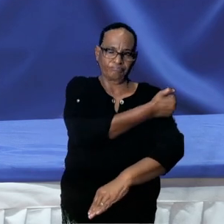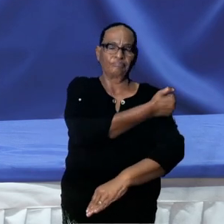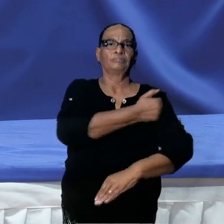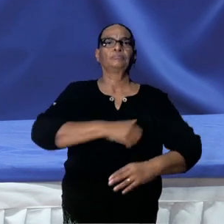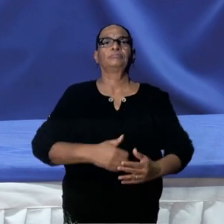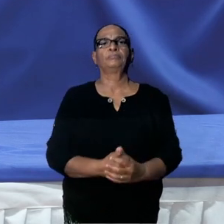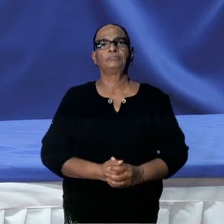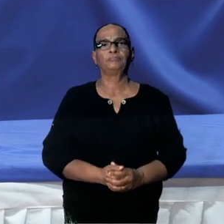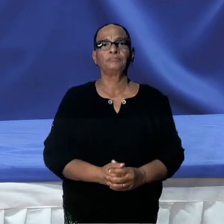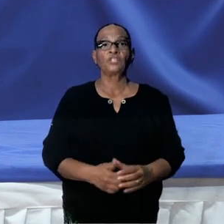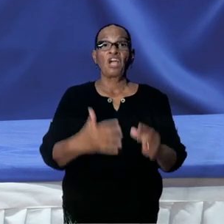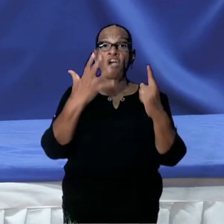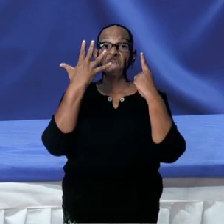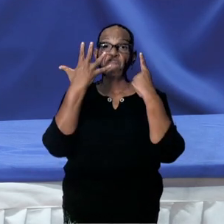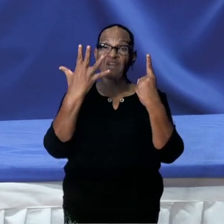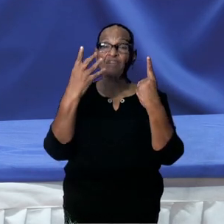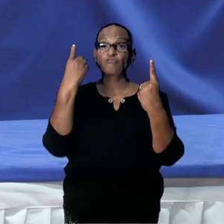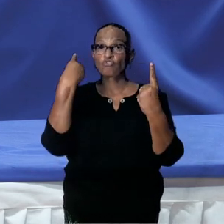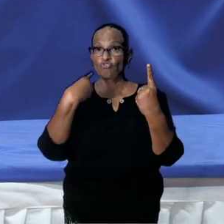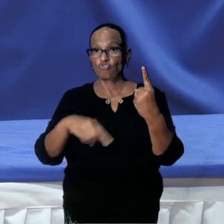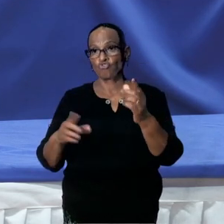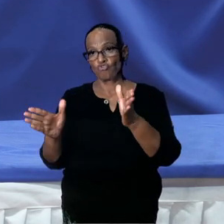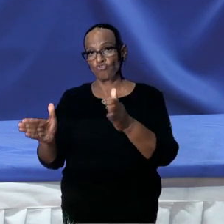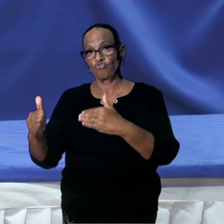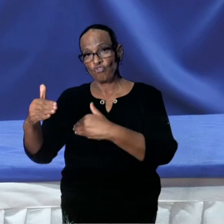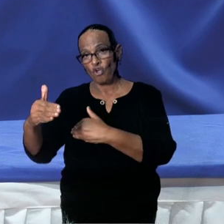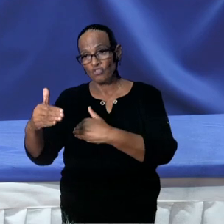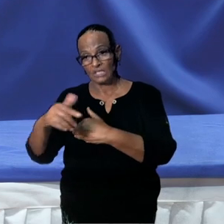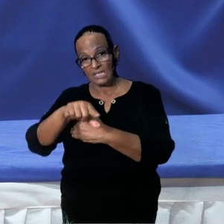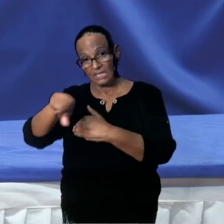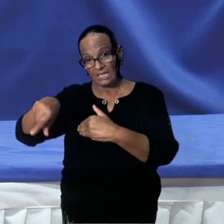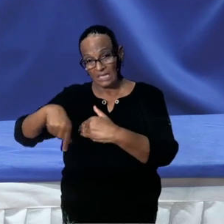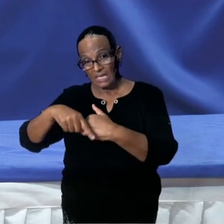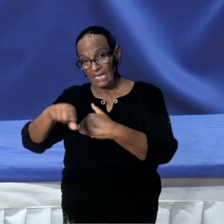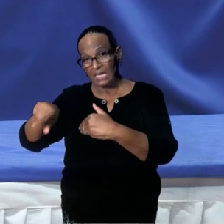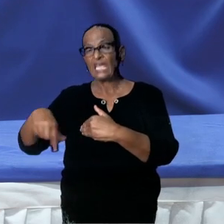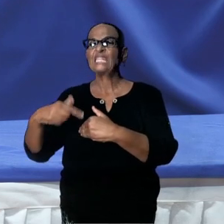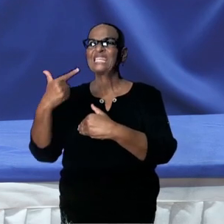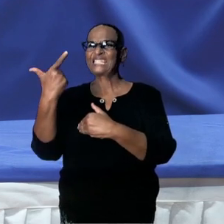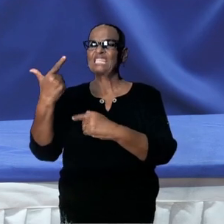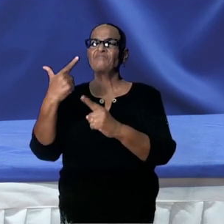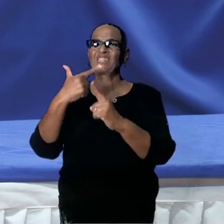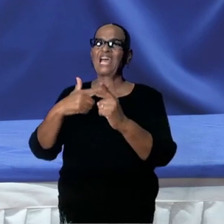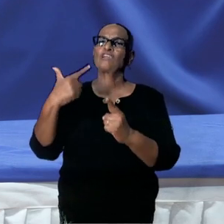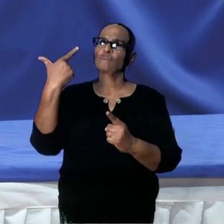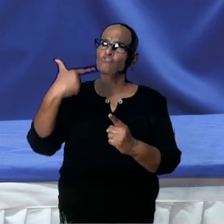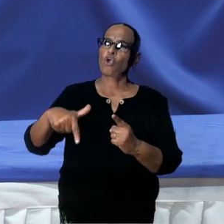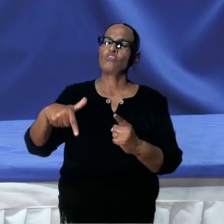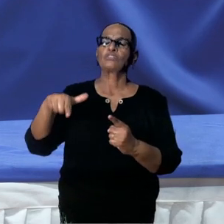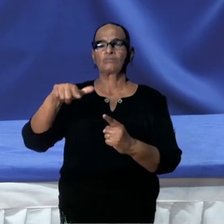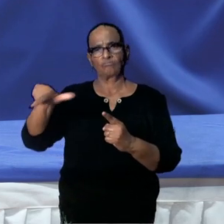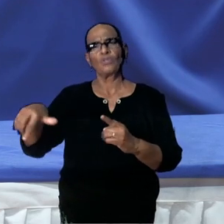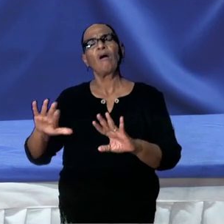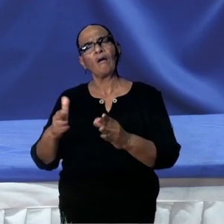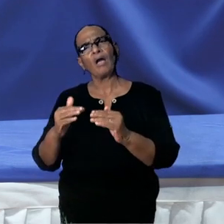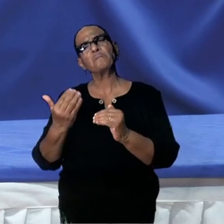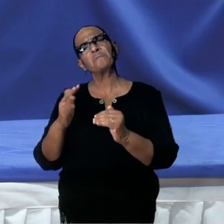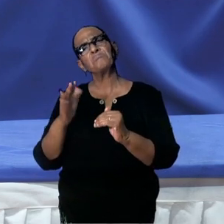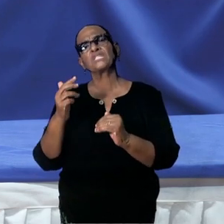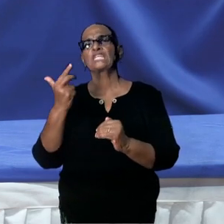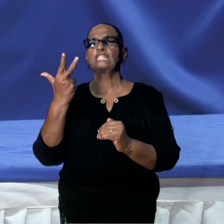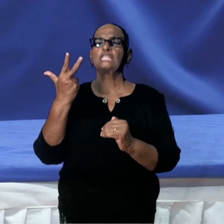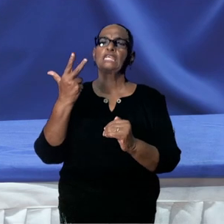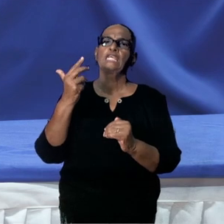15.000 doses komt overeen met 7.500 personen, maar het kan oplopen tot 9.000 personen.